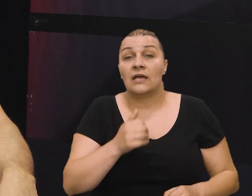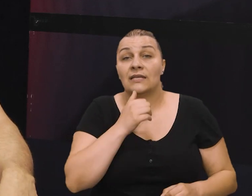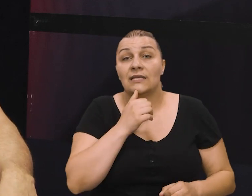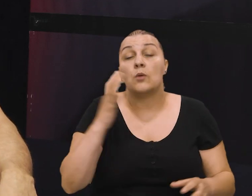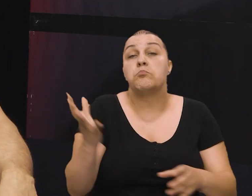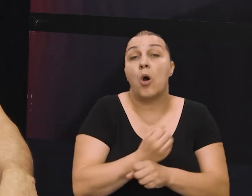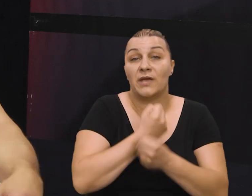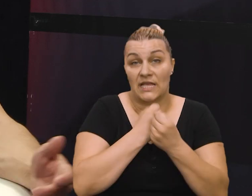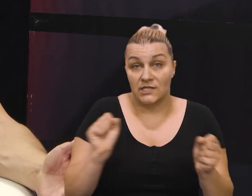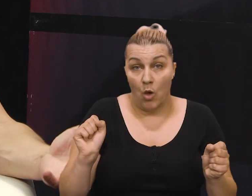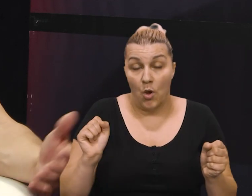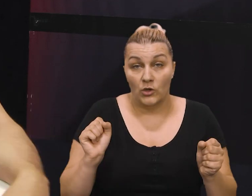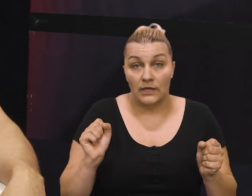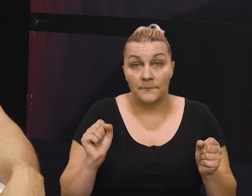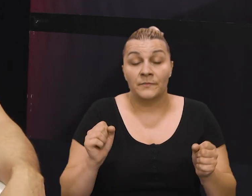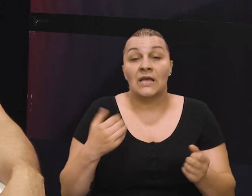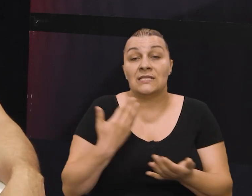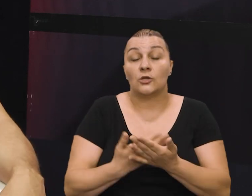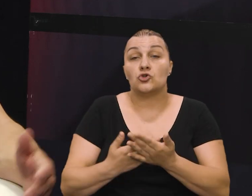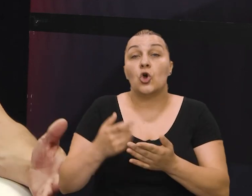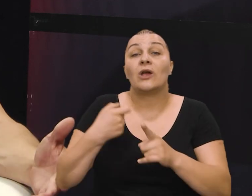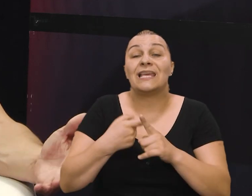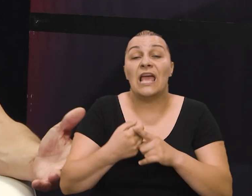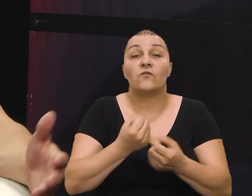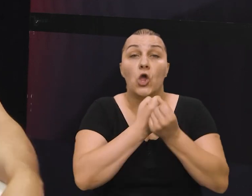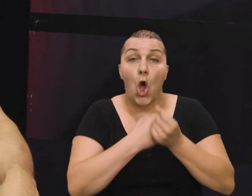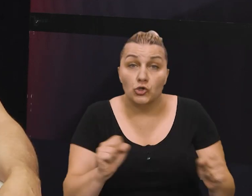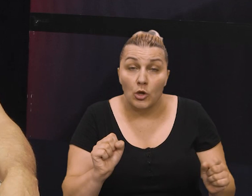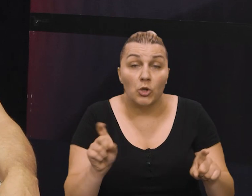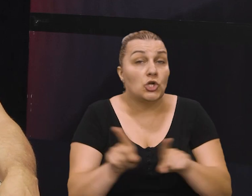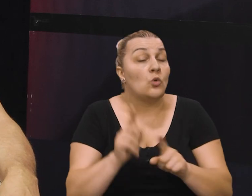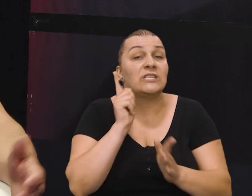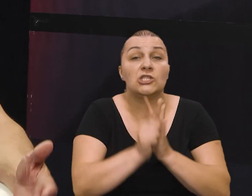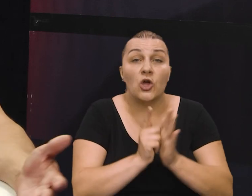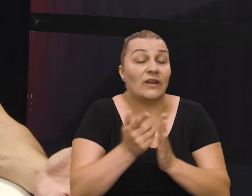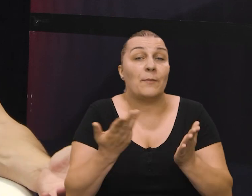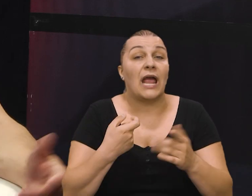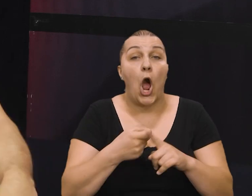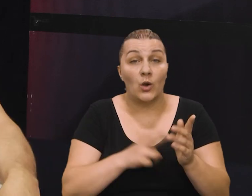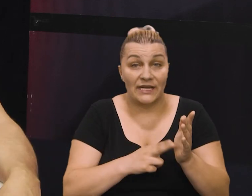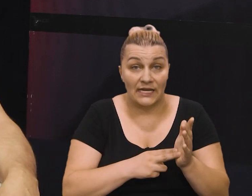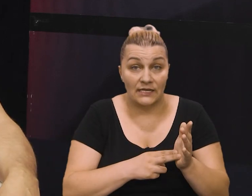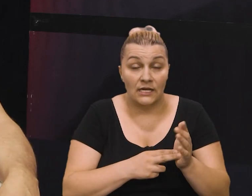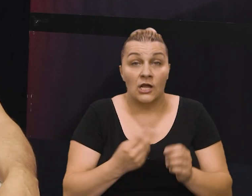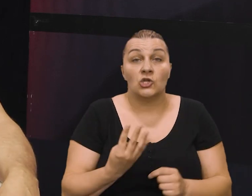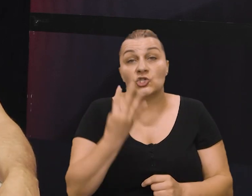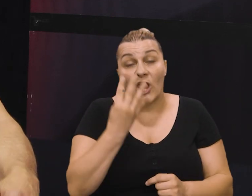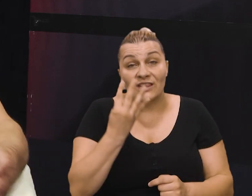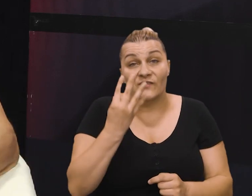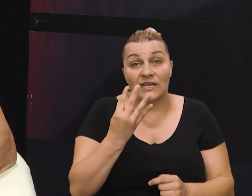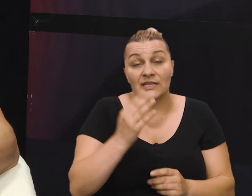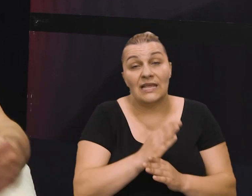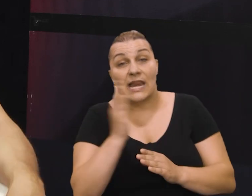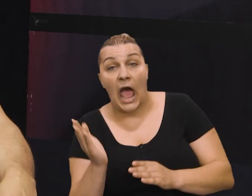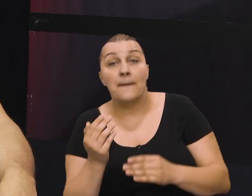je tako reći i pobjede i slobode jer u Kijevo je oslobođeno u isto vrijeme znači kada je Knin znači